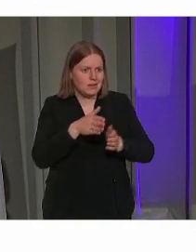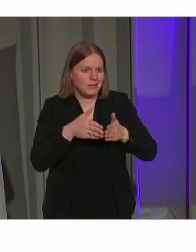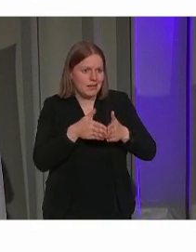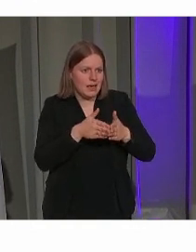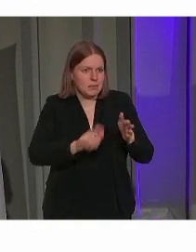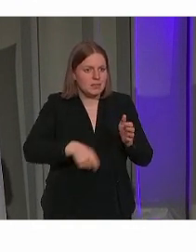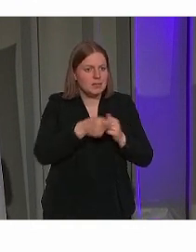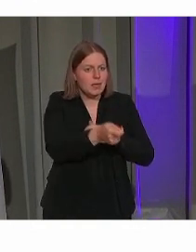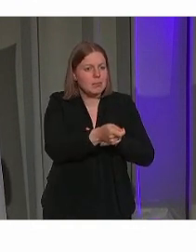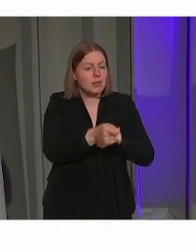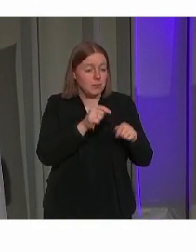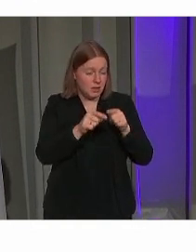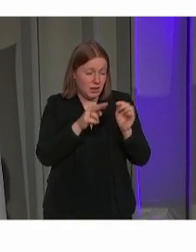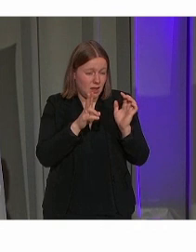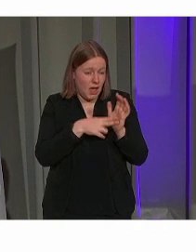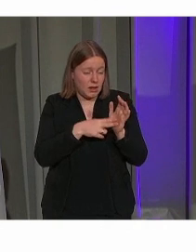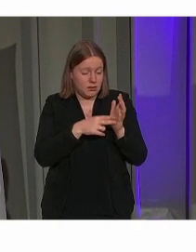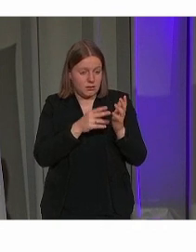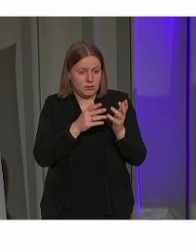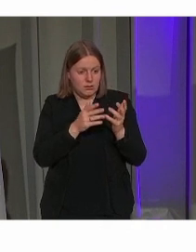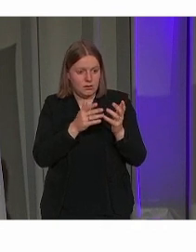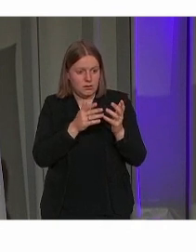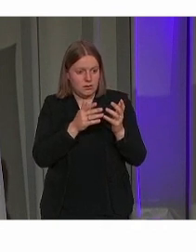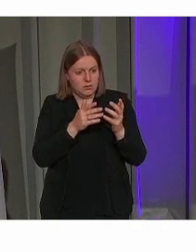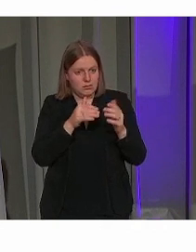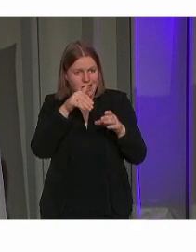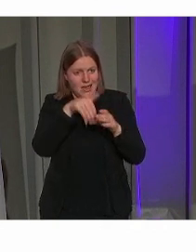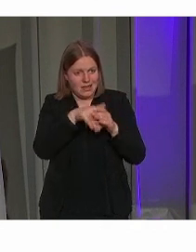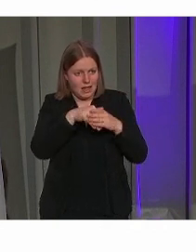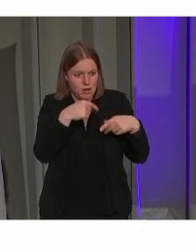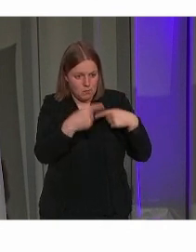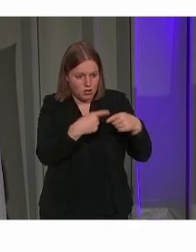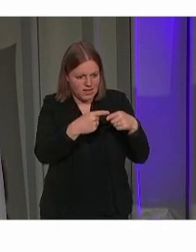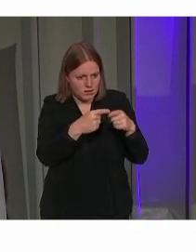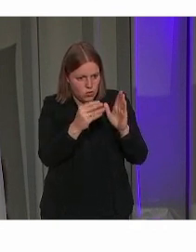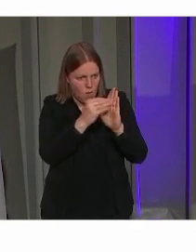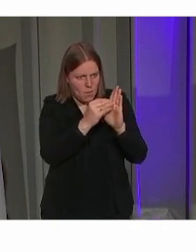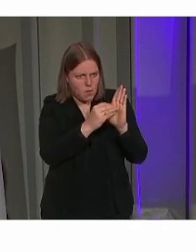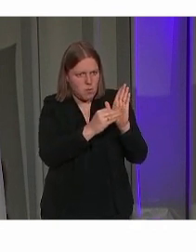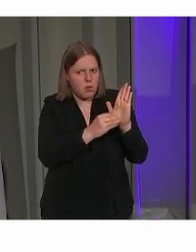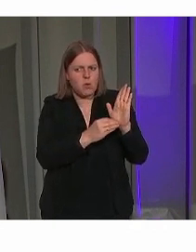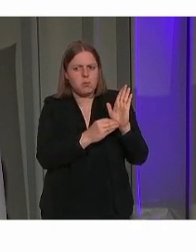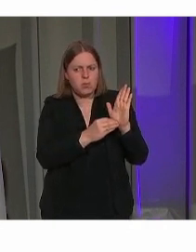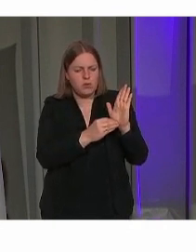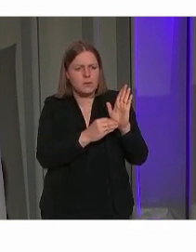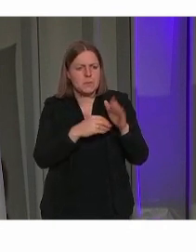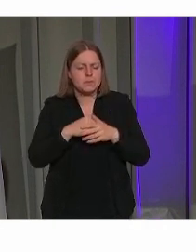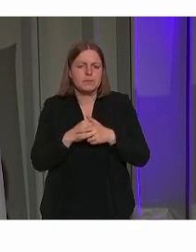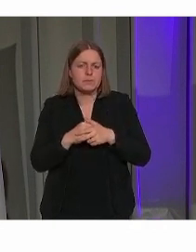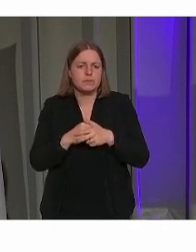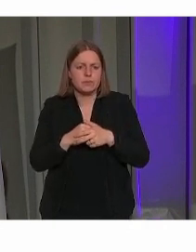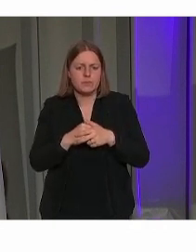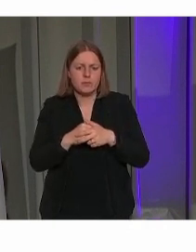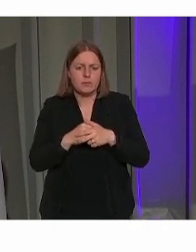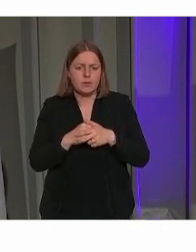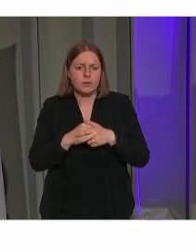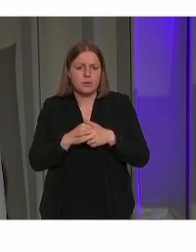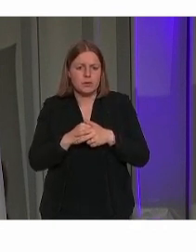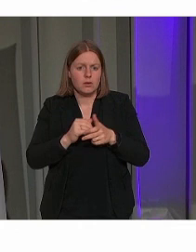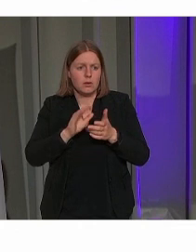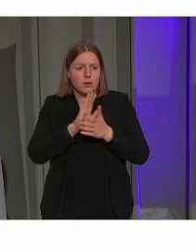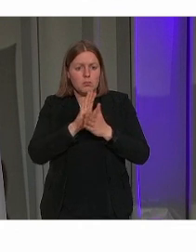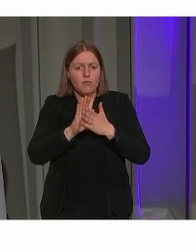betekent het is opgenomen in interne processen. Als wij spreken over bijvoorbeeld